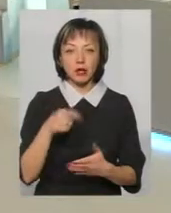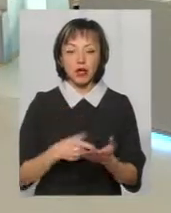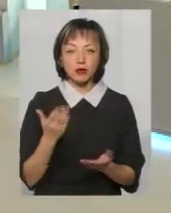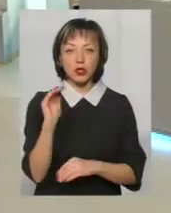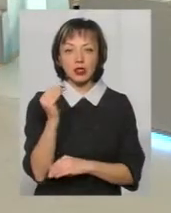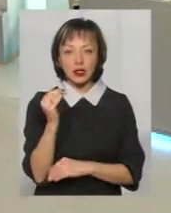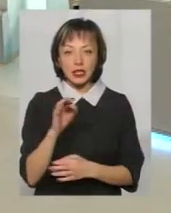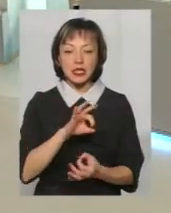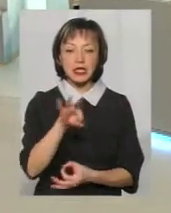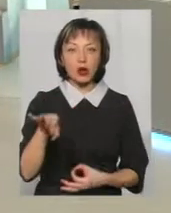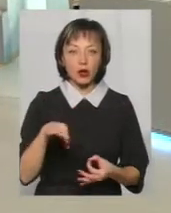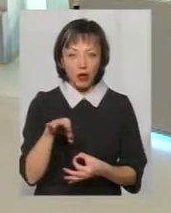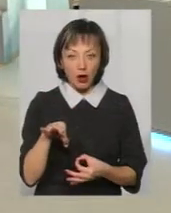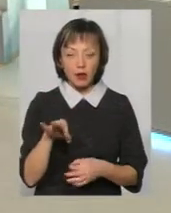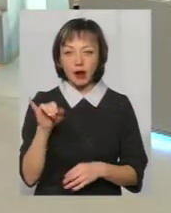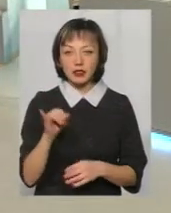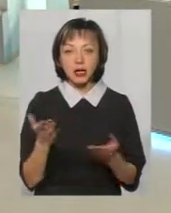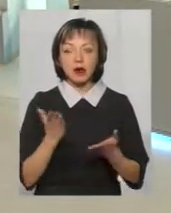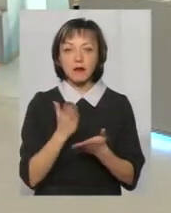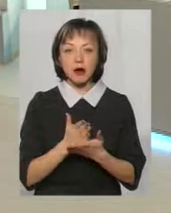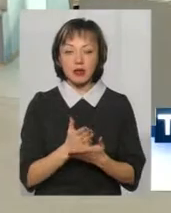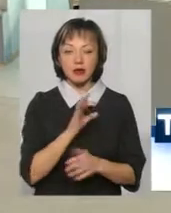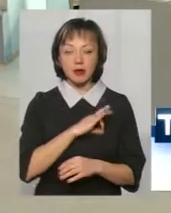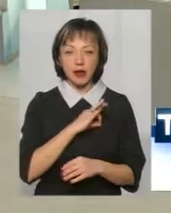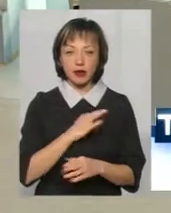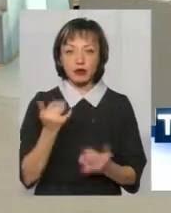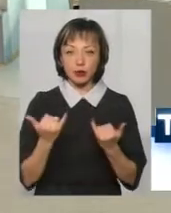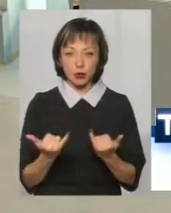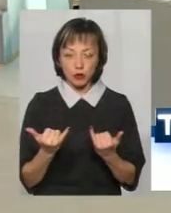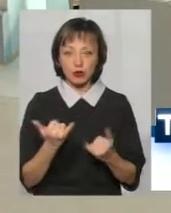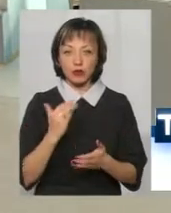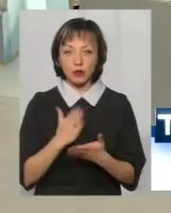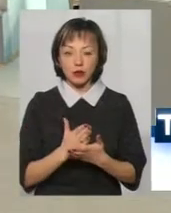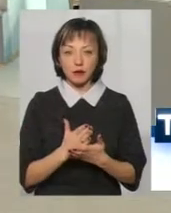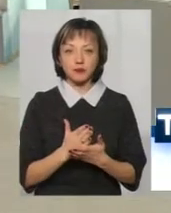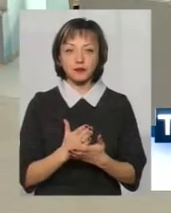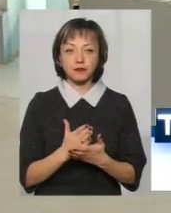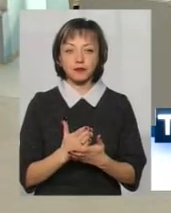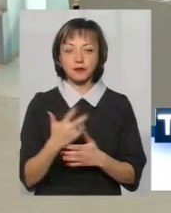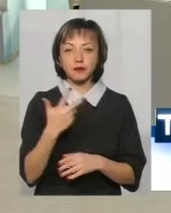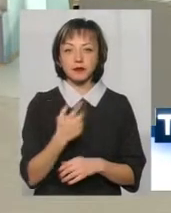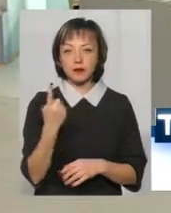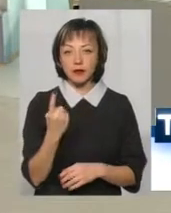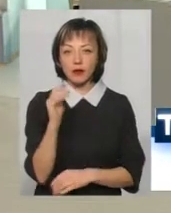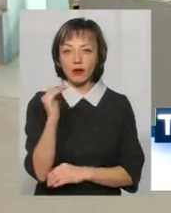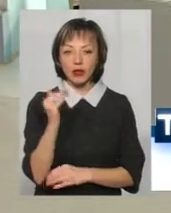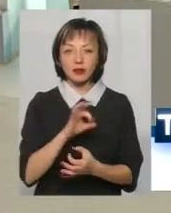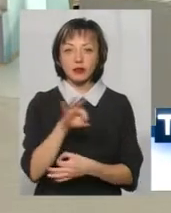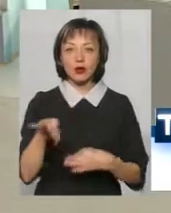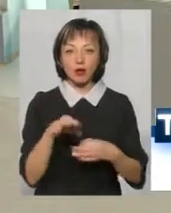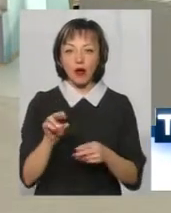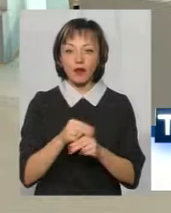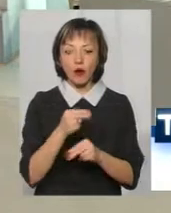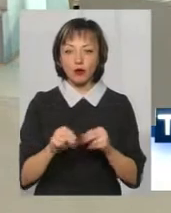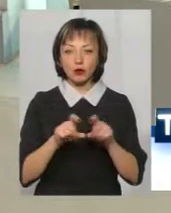якщо дитина-сирота, і які вона буде мати пільги. Тому що на сьогодні в нас є всього-навсього 31 дитина-сирота, яка виховується в